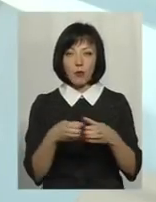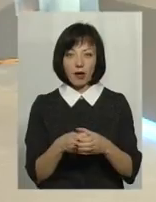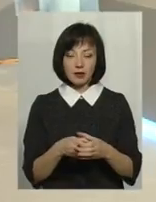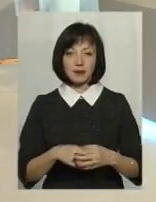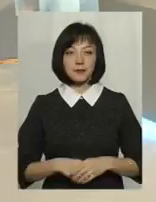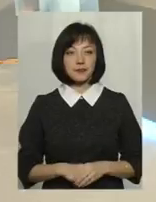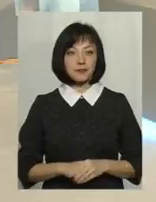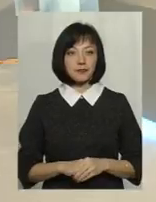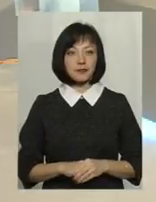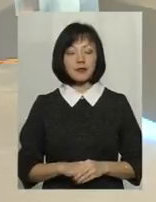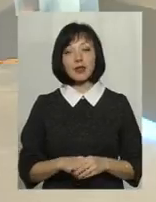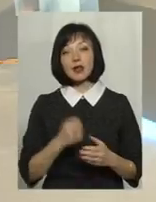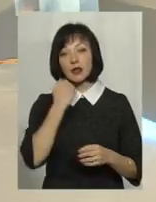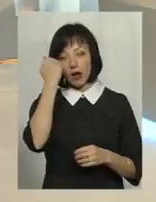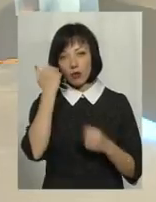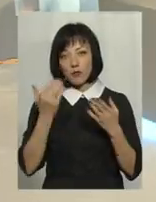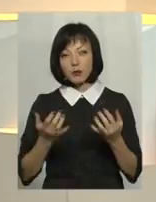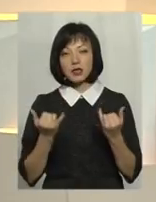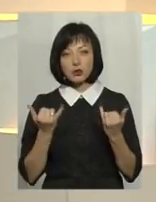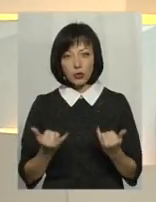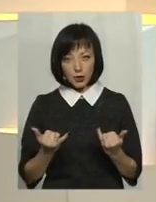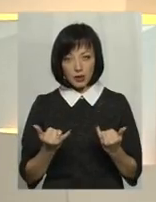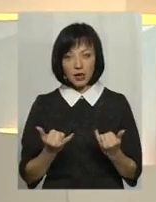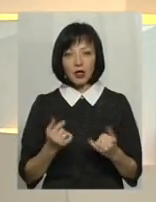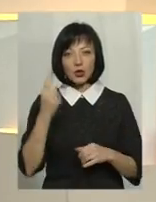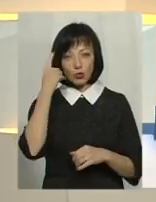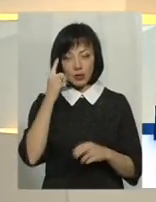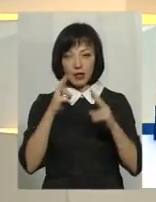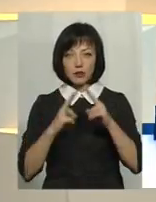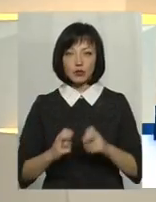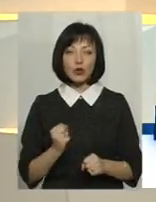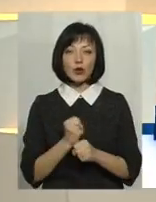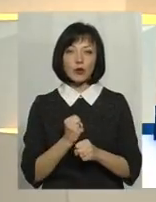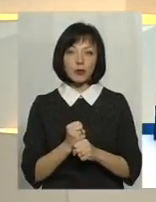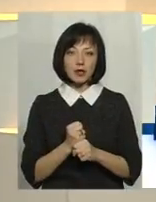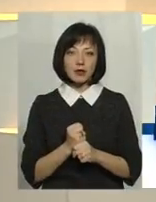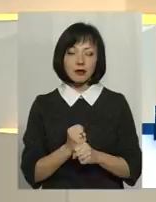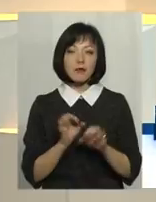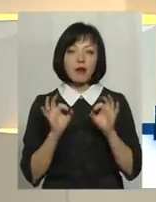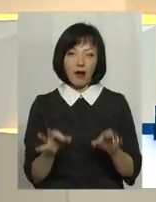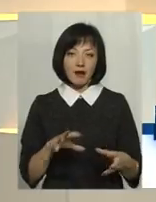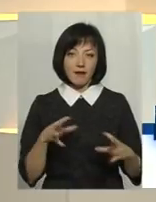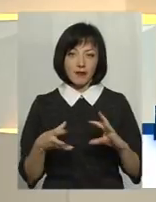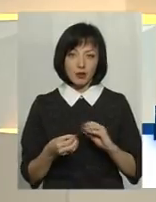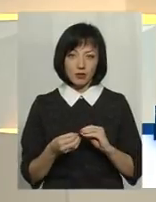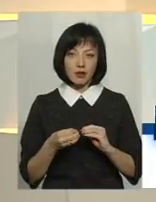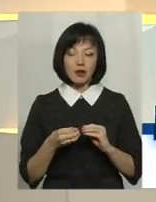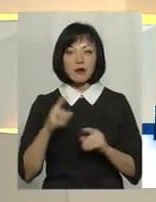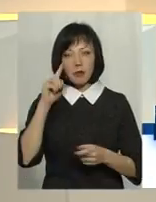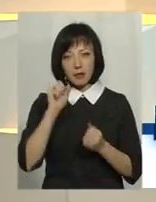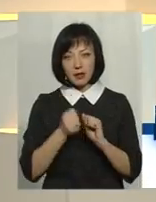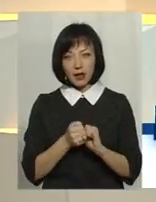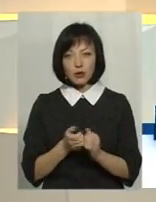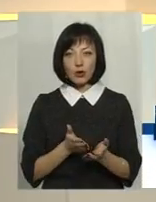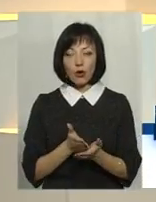об'єднань. Що ж, дякую вам на сьогодні. Думайте, аналізуйте, робіть правильні висновки, пам'ятайте,